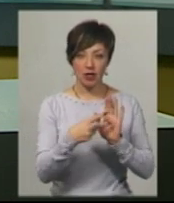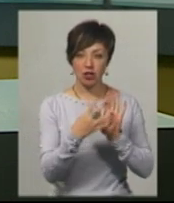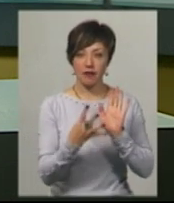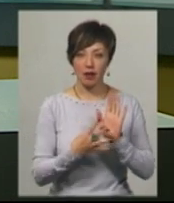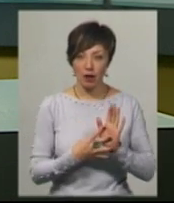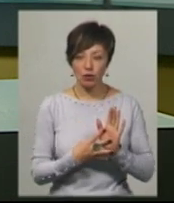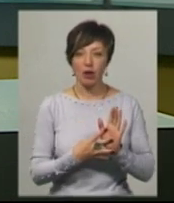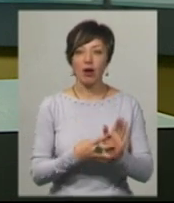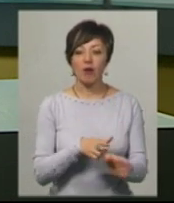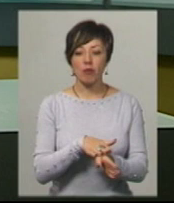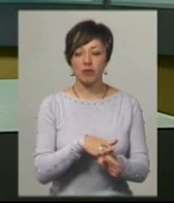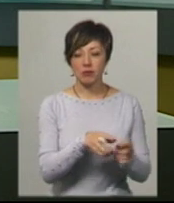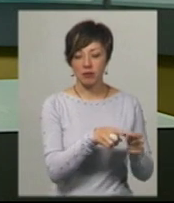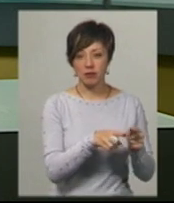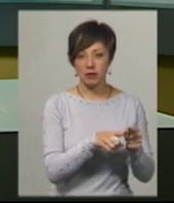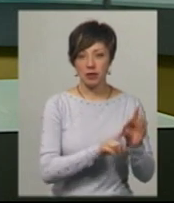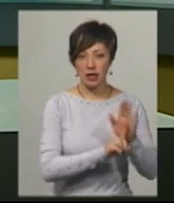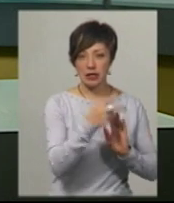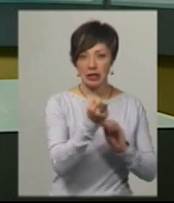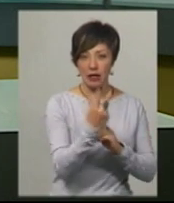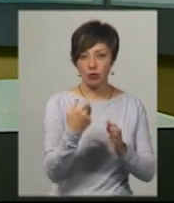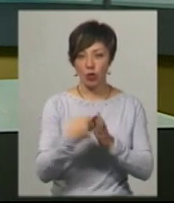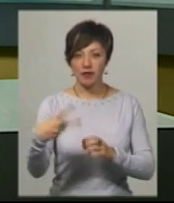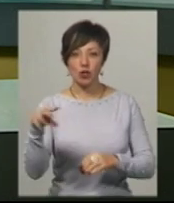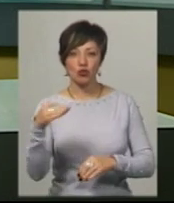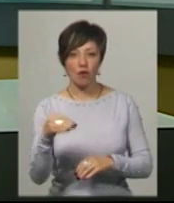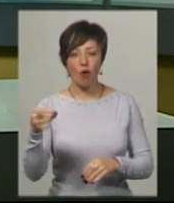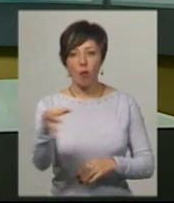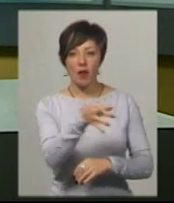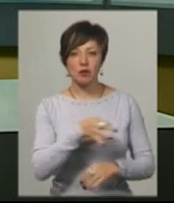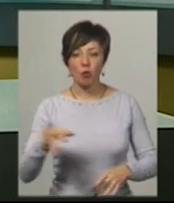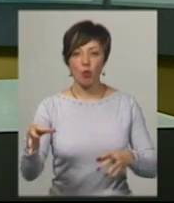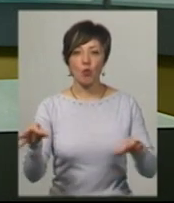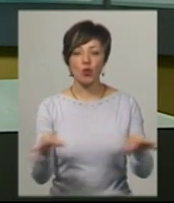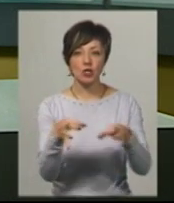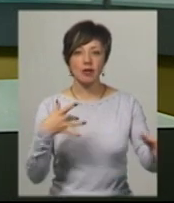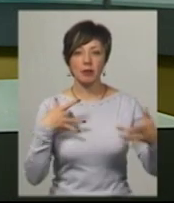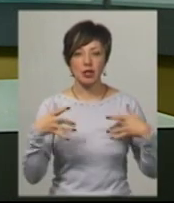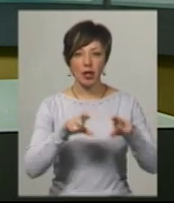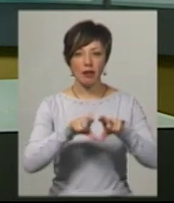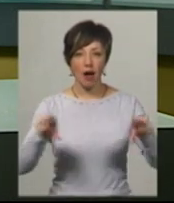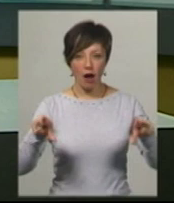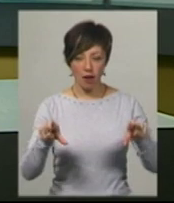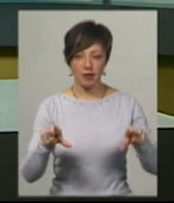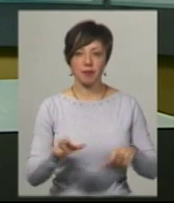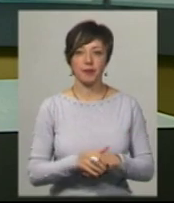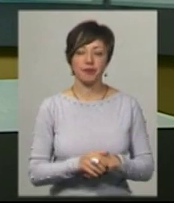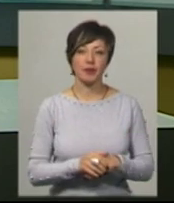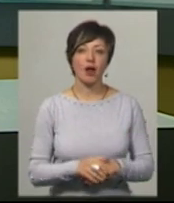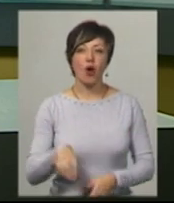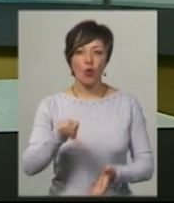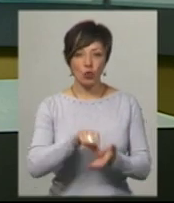-2019» тривав з 13 по 20 жовтня у обласному музично-драматичному театрі імені Михайла Старицького.